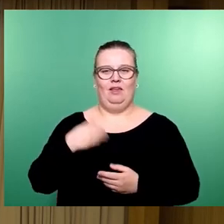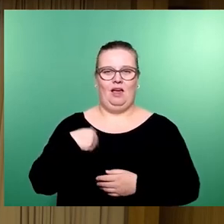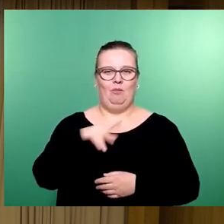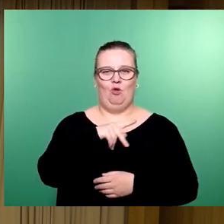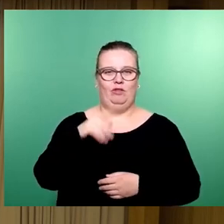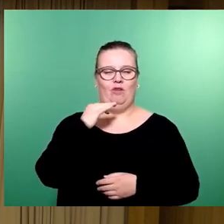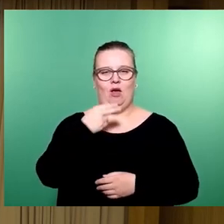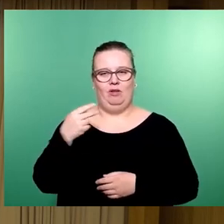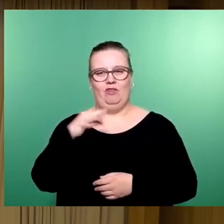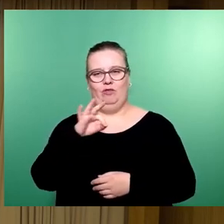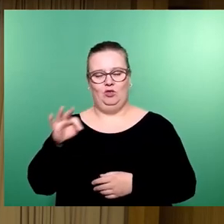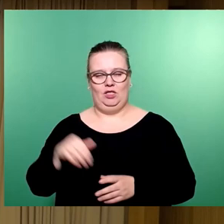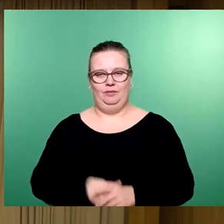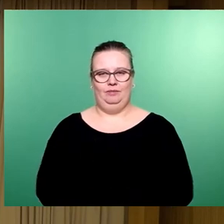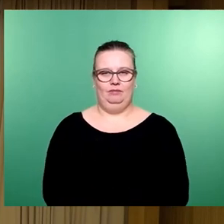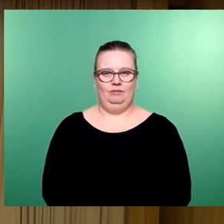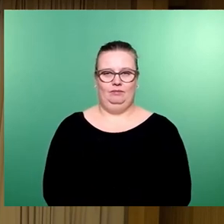dann Frau Filus-Jene. Also Herr Blödner.